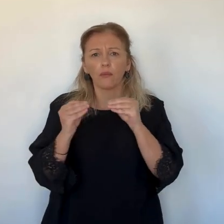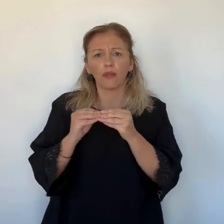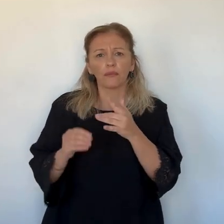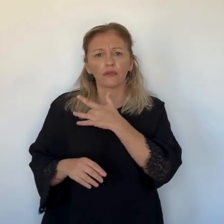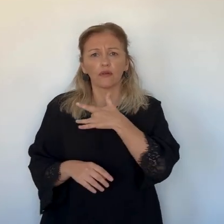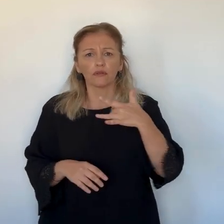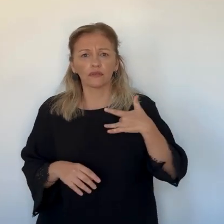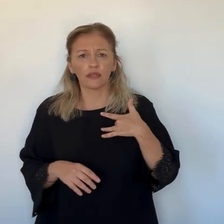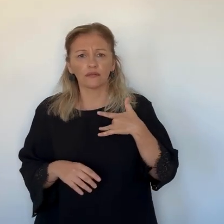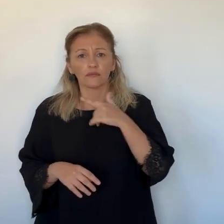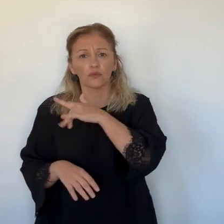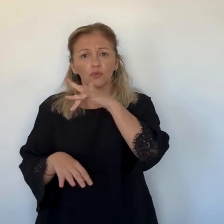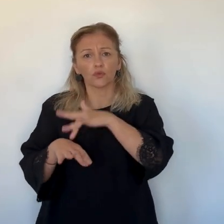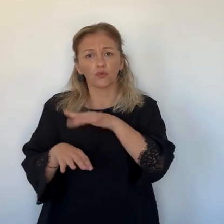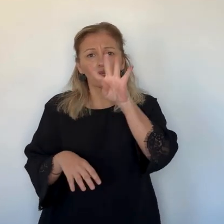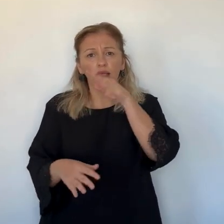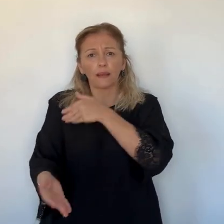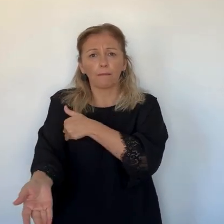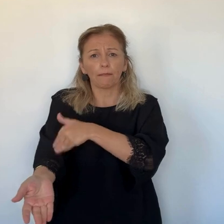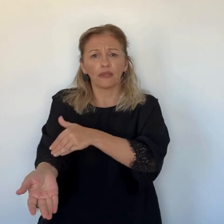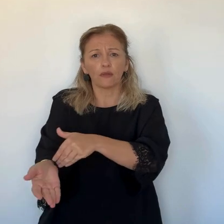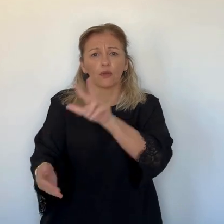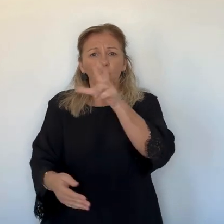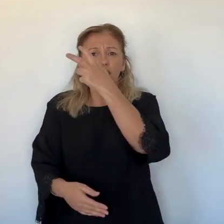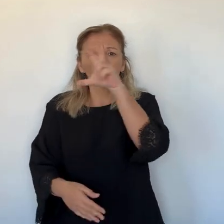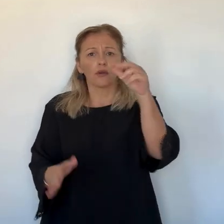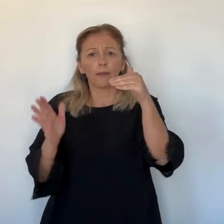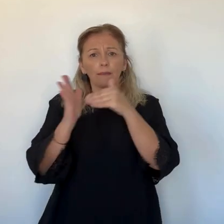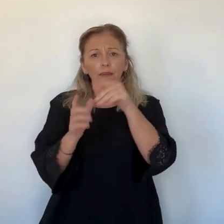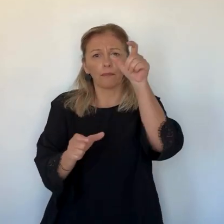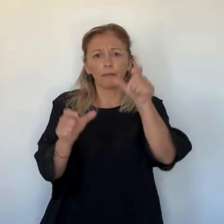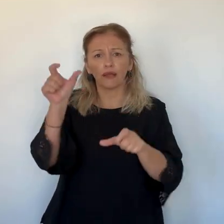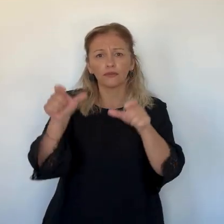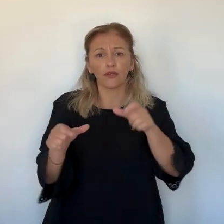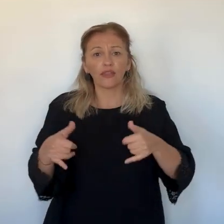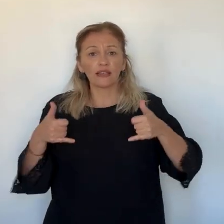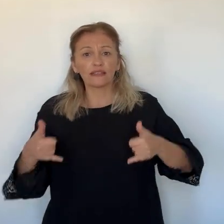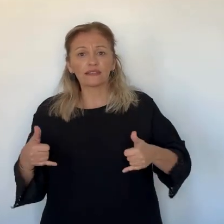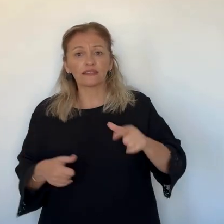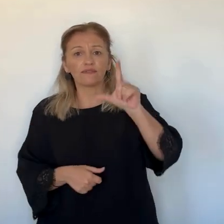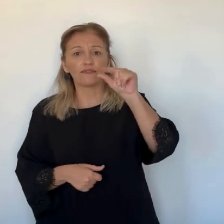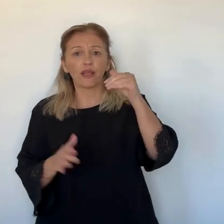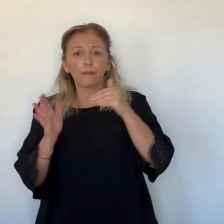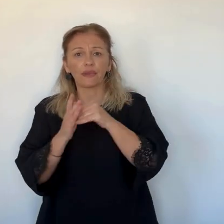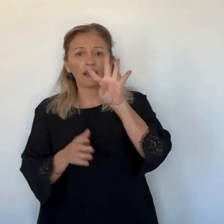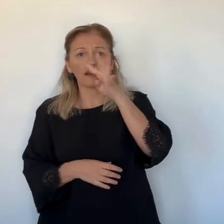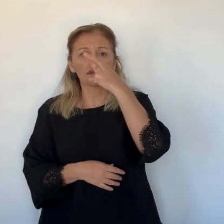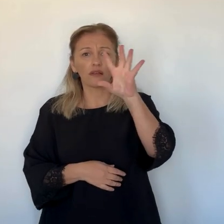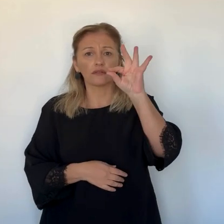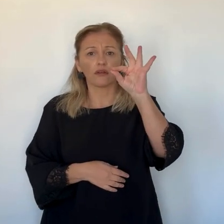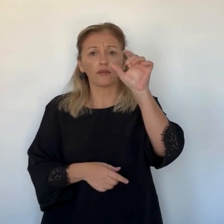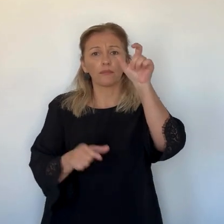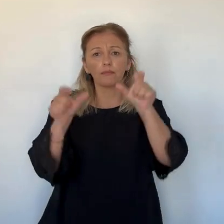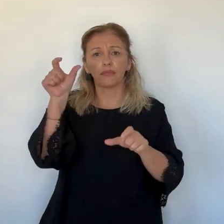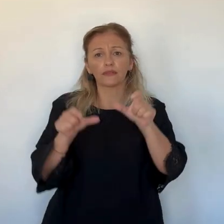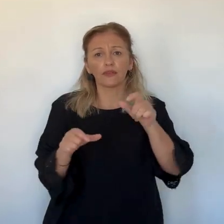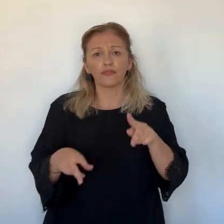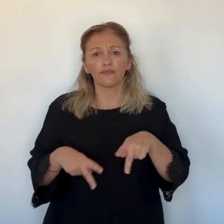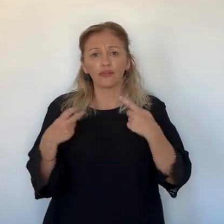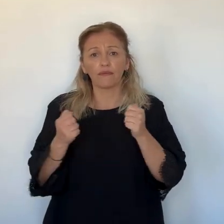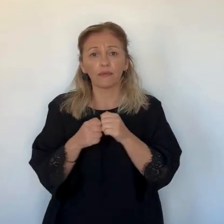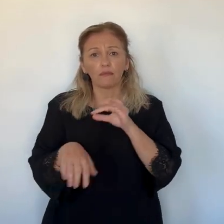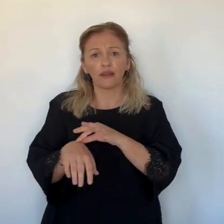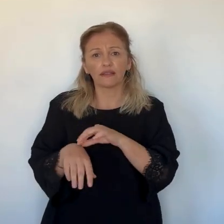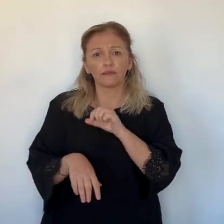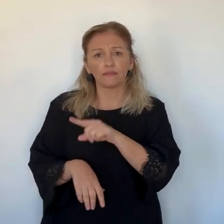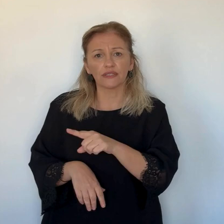de voir un petit peu ce qui se passe, qu-ce qu'on peut améliorer, on est là pour les aider. En France, le diabète est devenu au fil du temps un enjeu de santé publique. Il